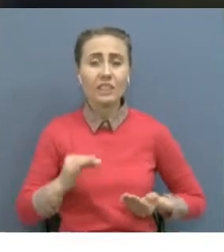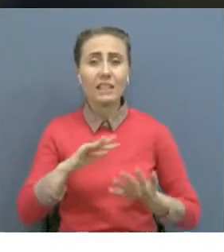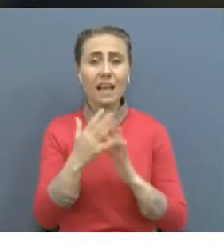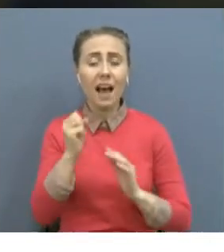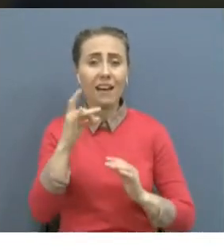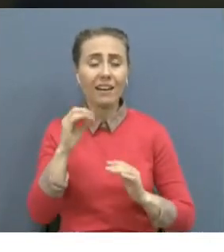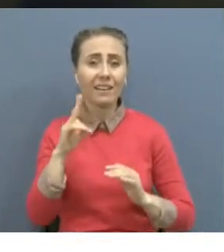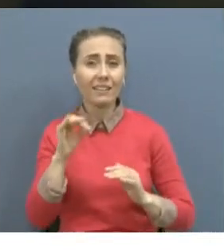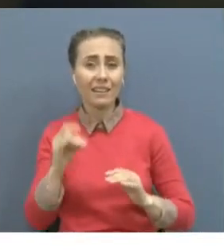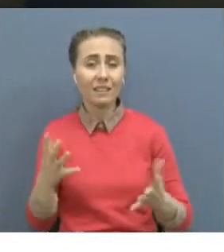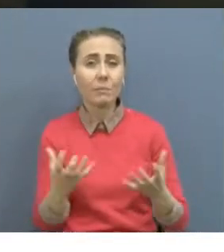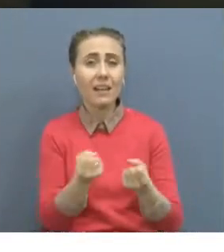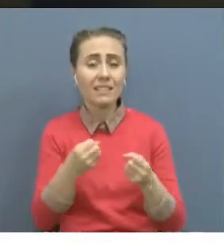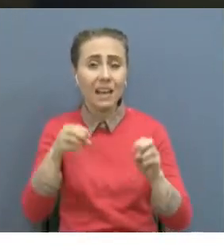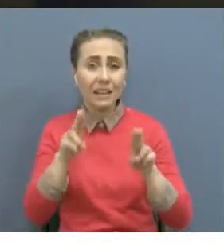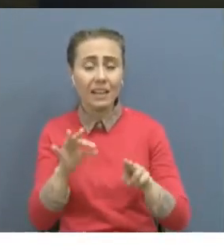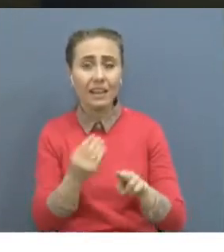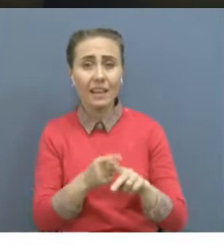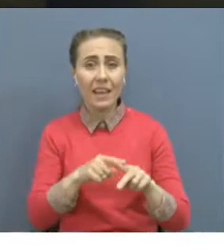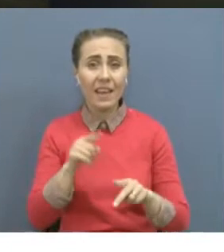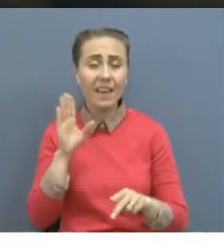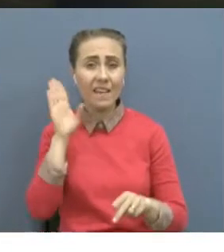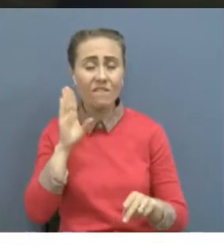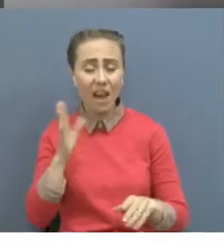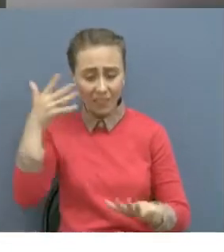өртіндірушілермен сүнгі өр құтқарушыларға тұсқан.